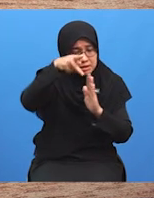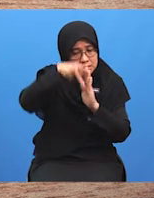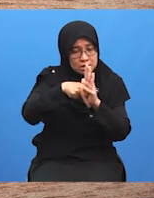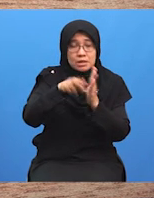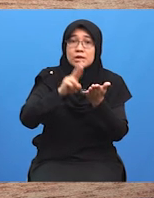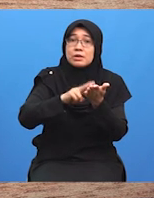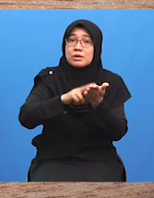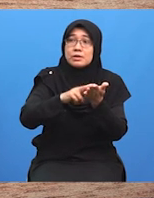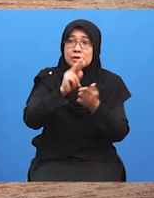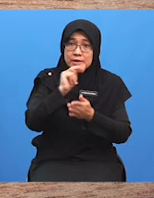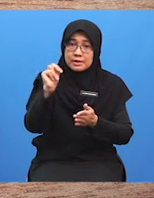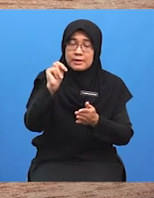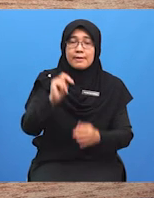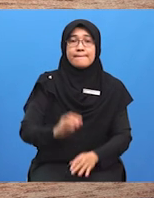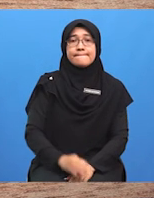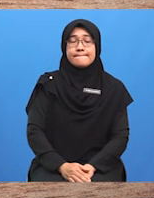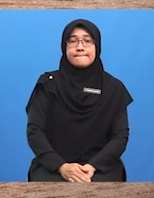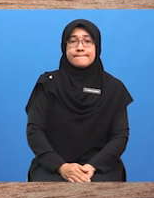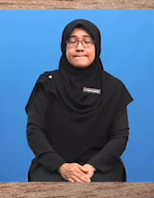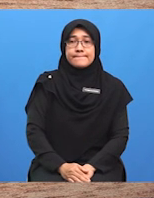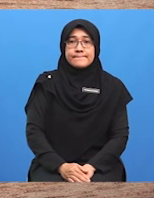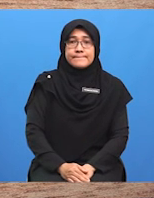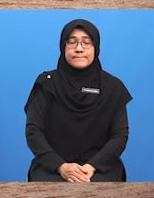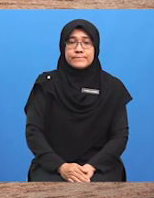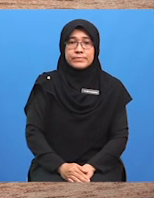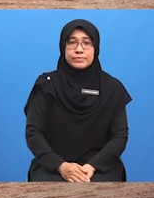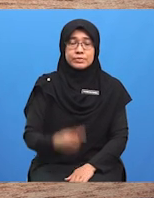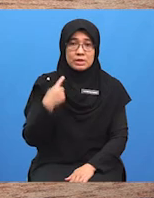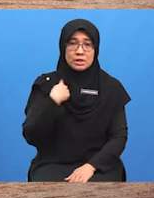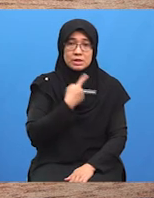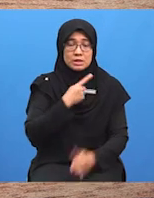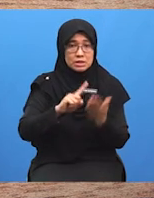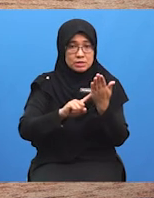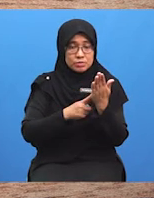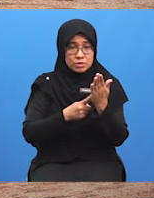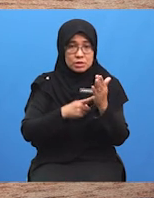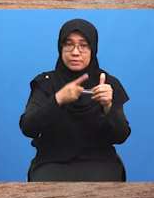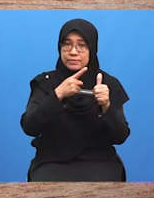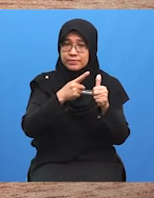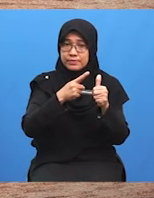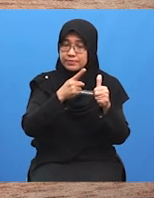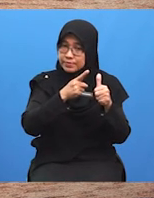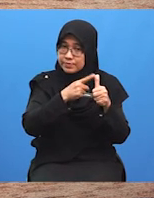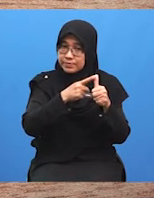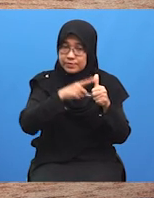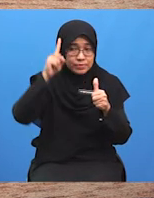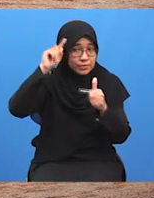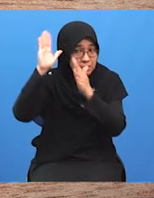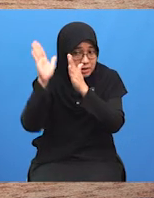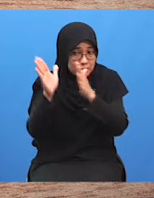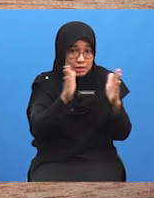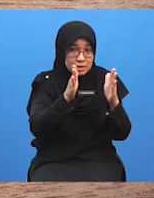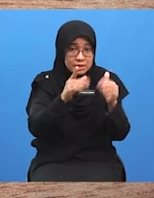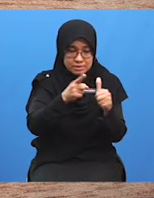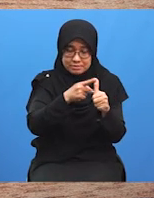perundingan Baiklah Kita mulakan dengan strategi dan taktik perundingan yang